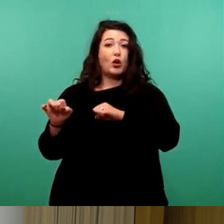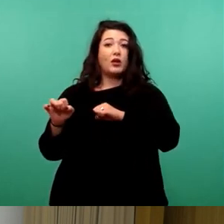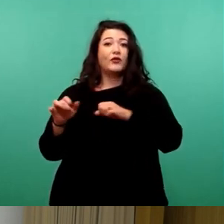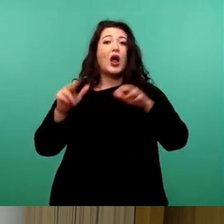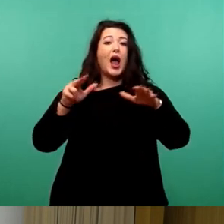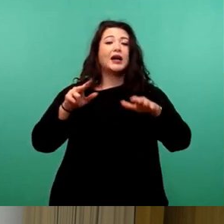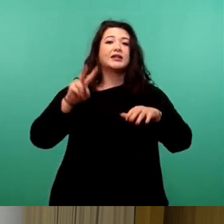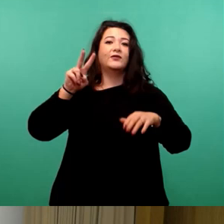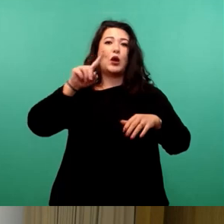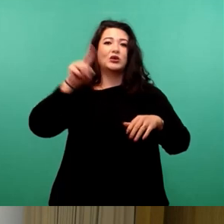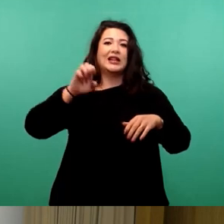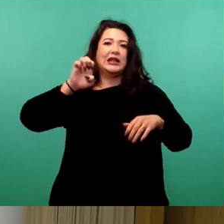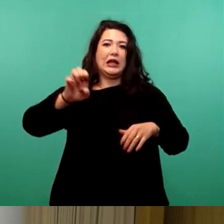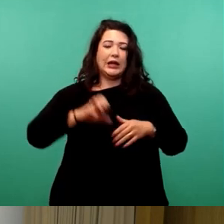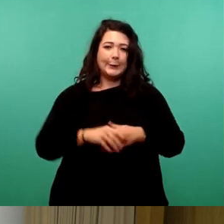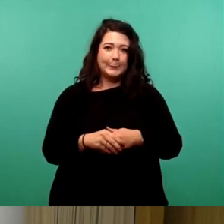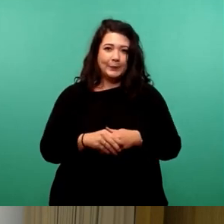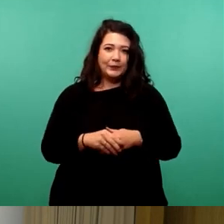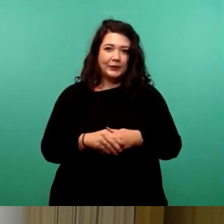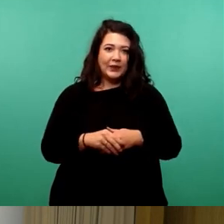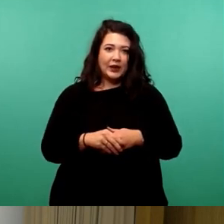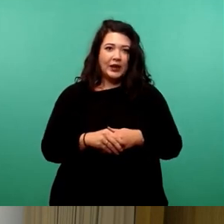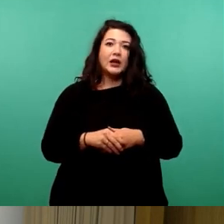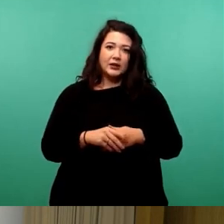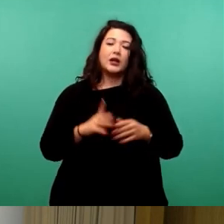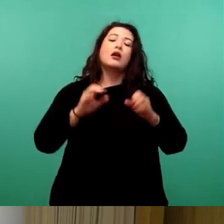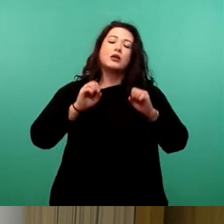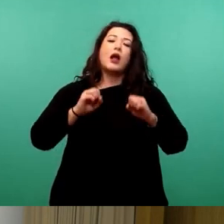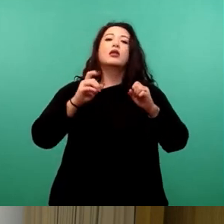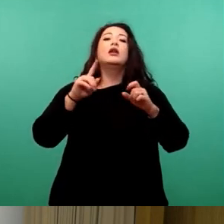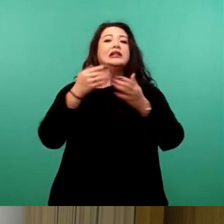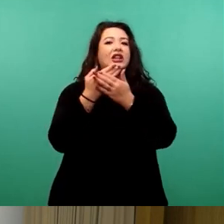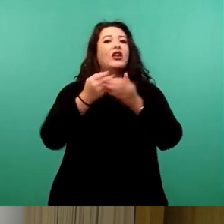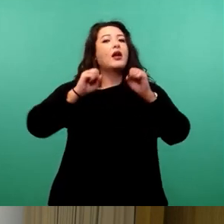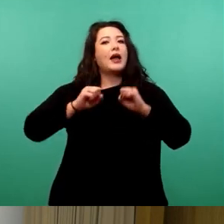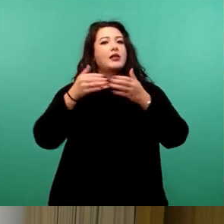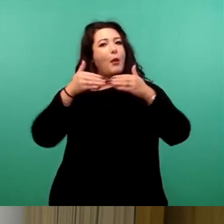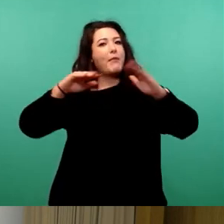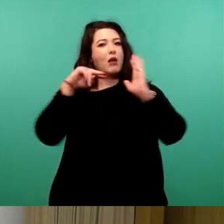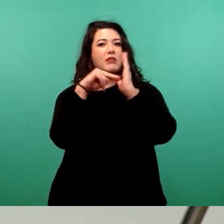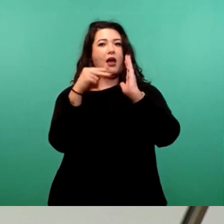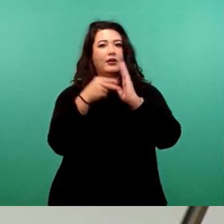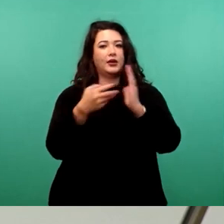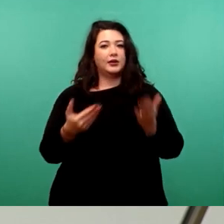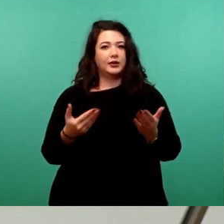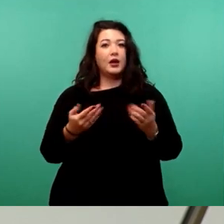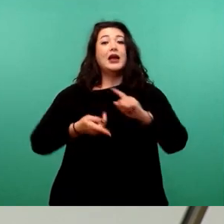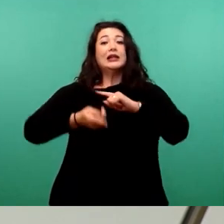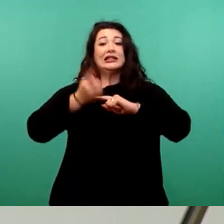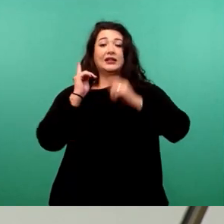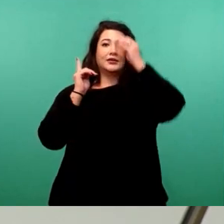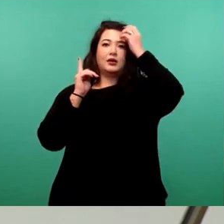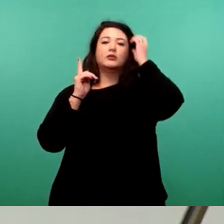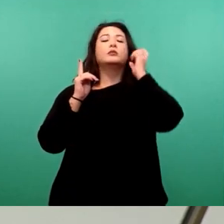mit 18 VZE mehr zu planen. Wir haben gestern abschließend eine